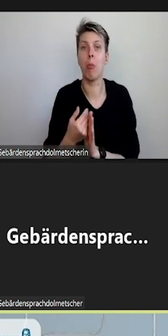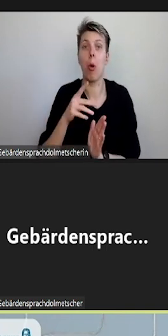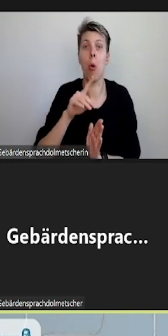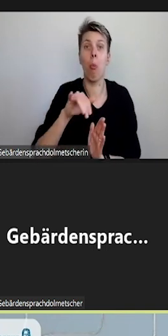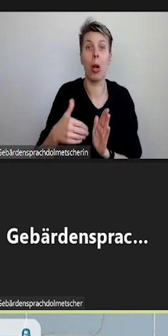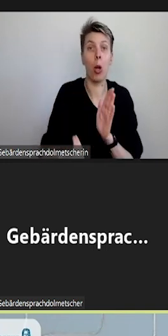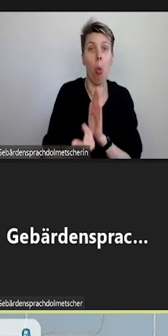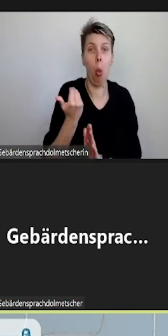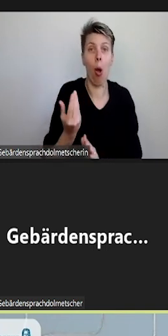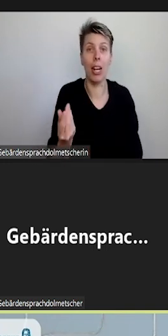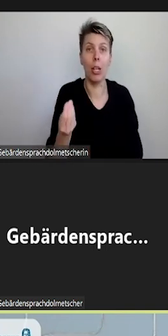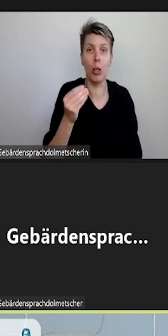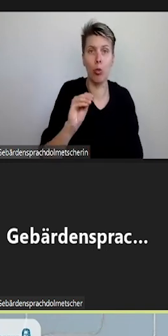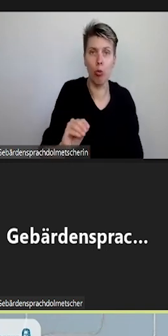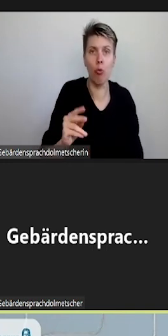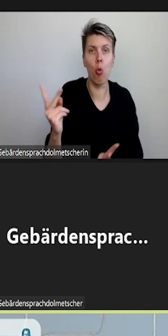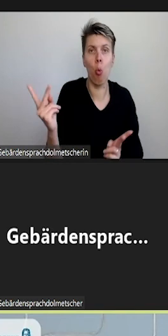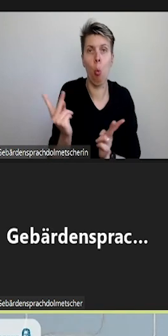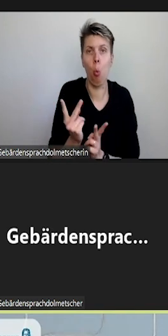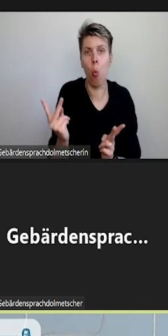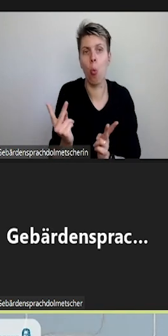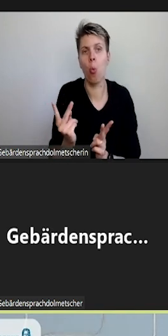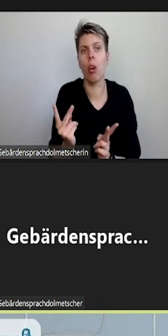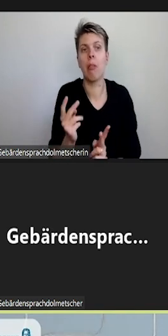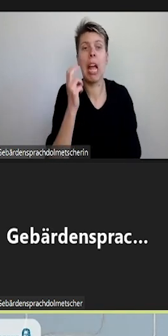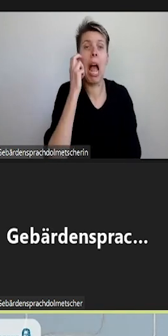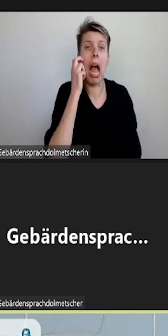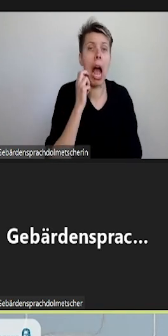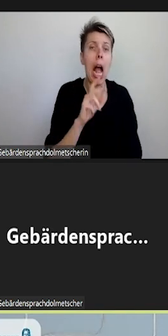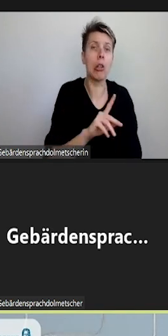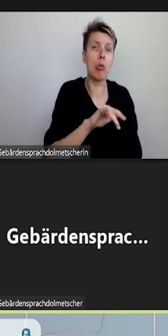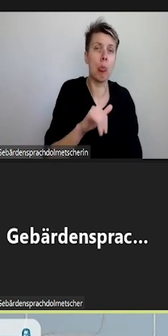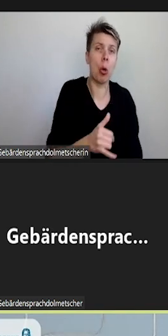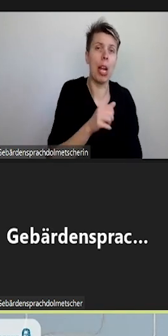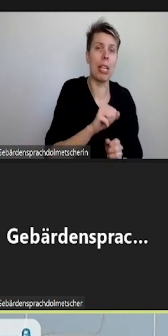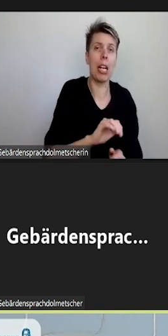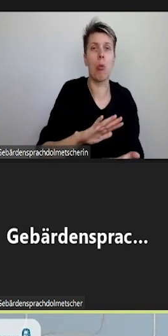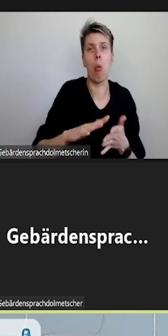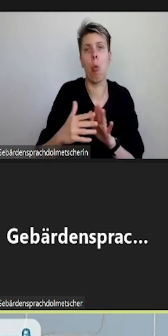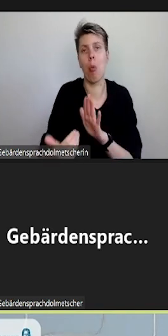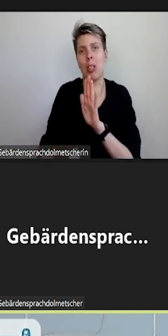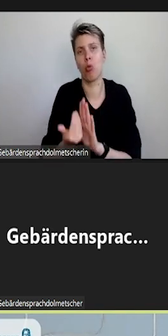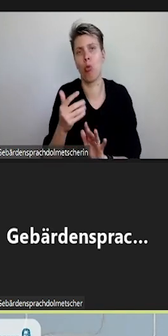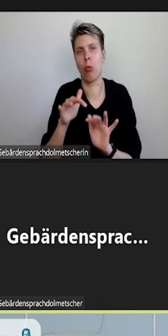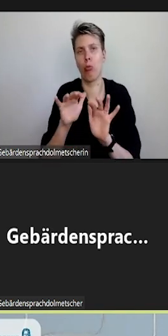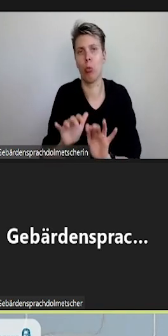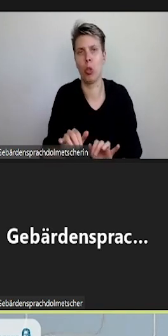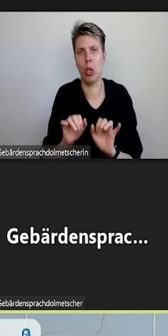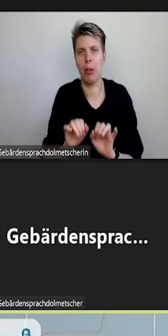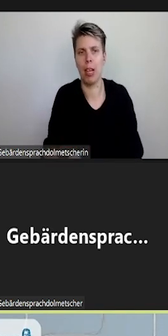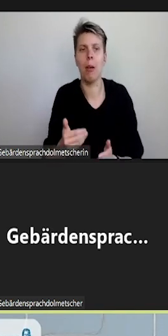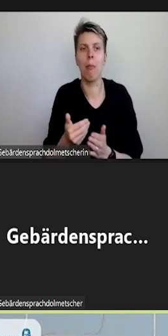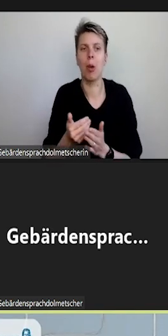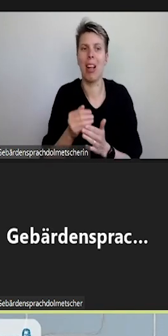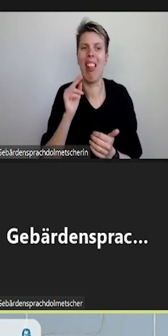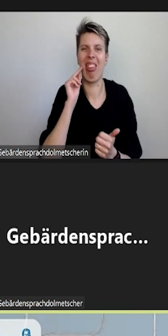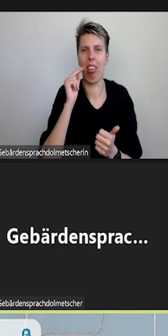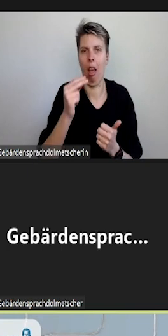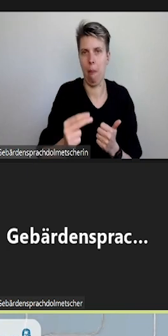hinzufügen oder in meinem Fall überschreibe ich einfach ein altes Projekt. Ich schreibe hier den Namen rein,